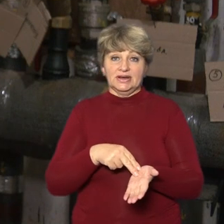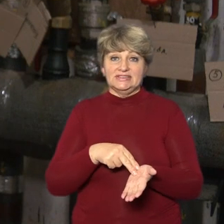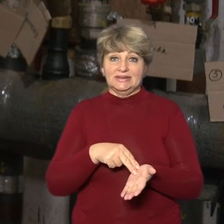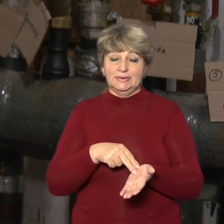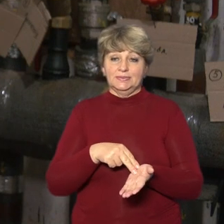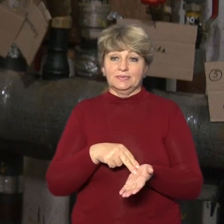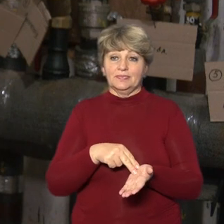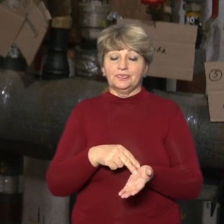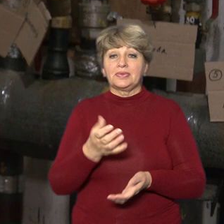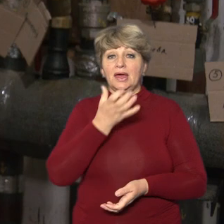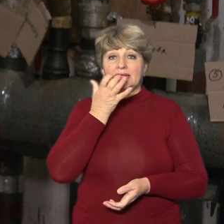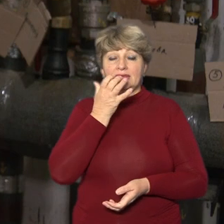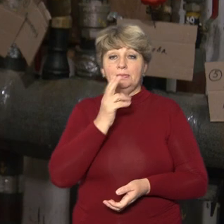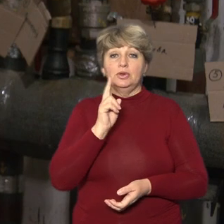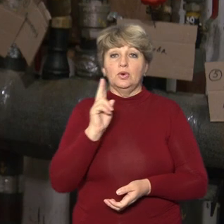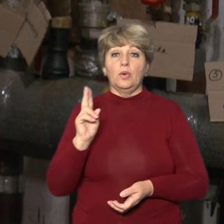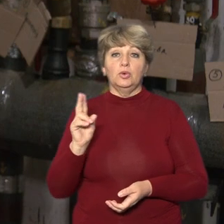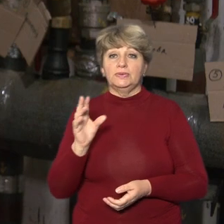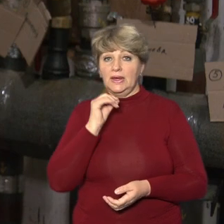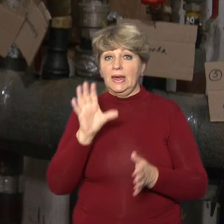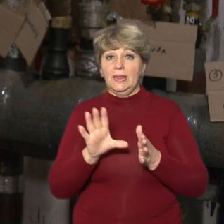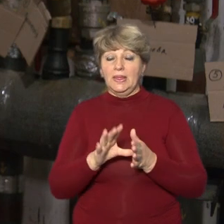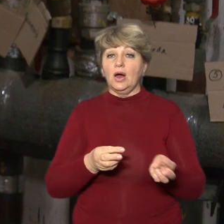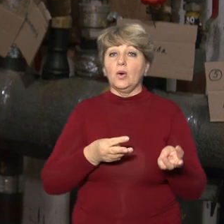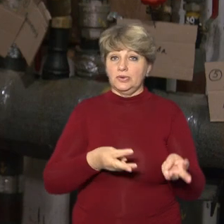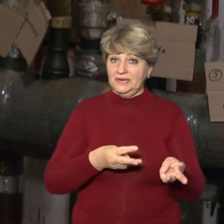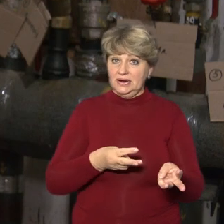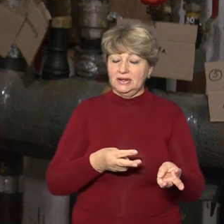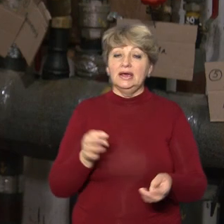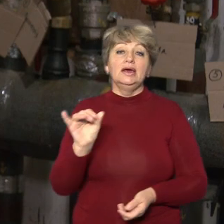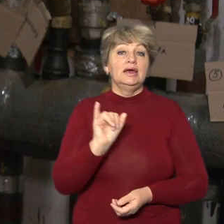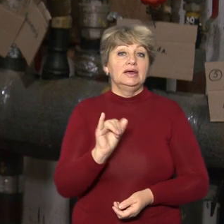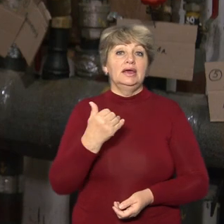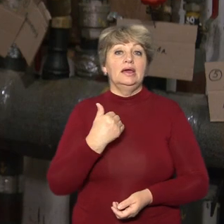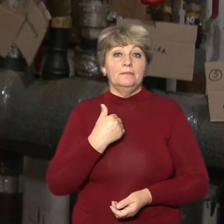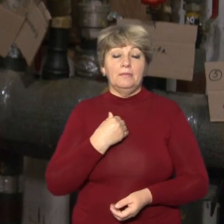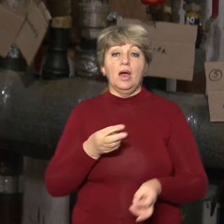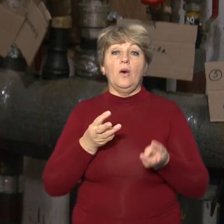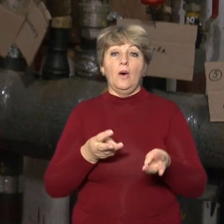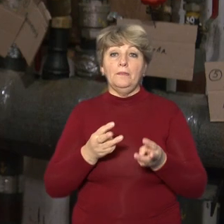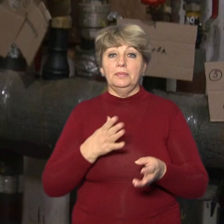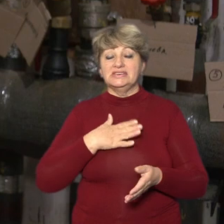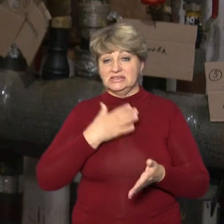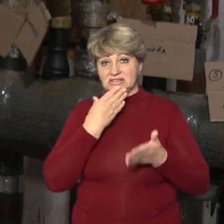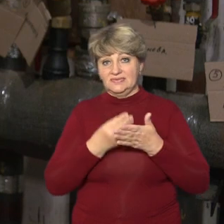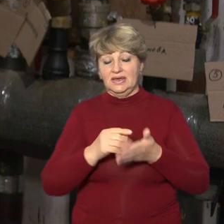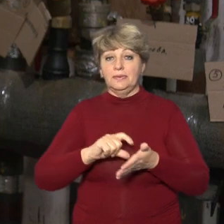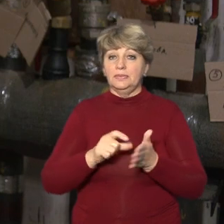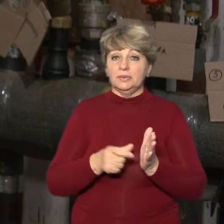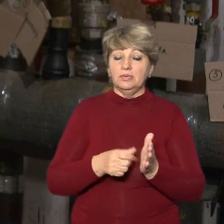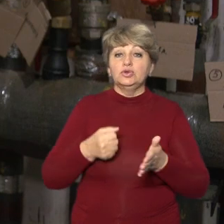«Теплокомуненерго» від котельні. І ним опалюємо свої приміщення і